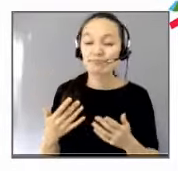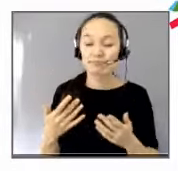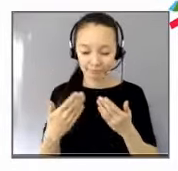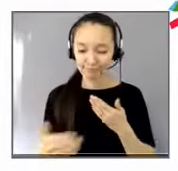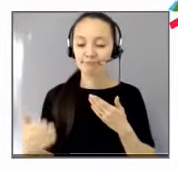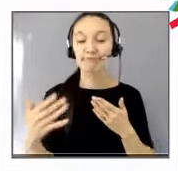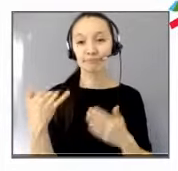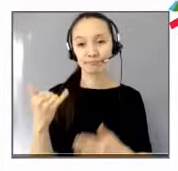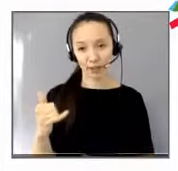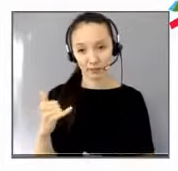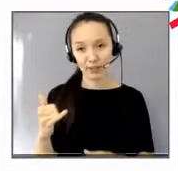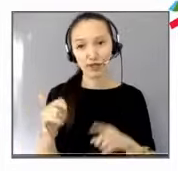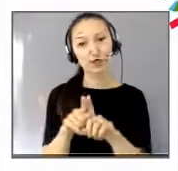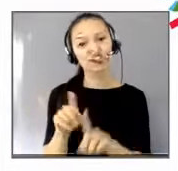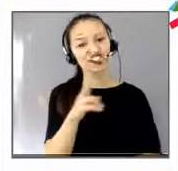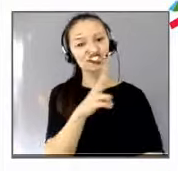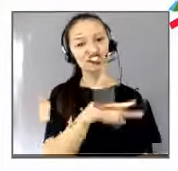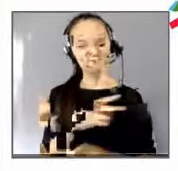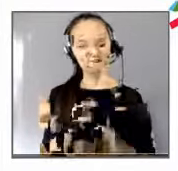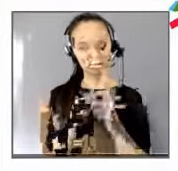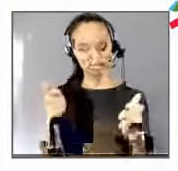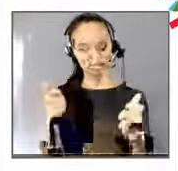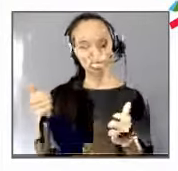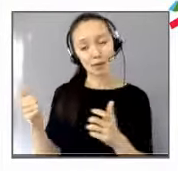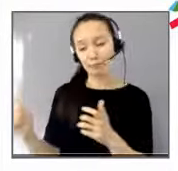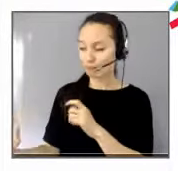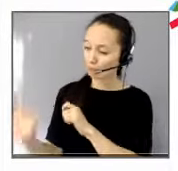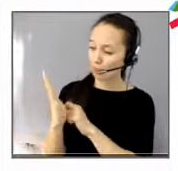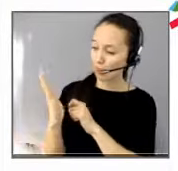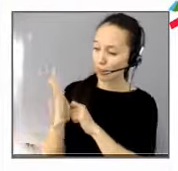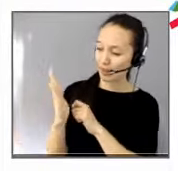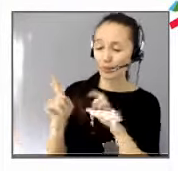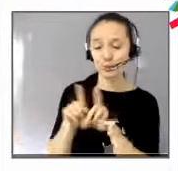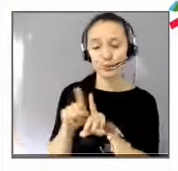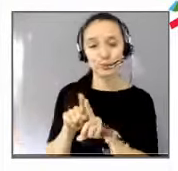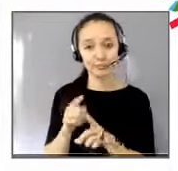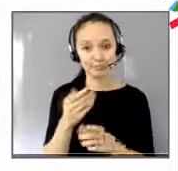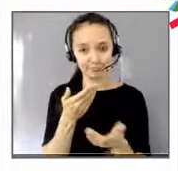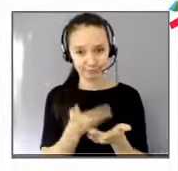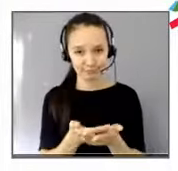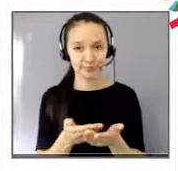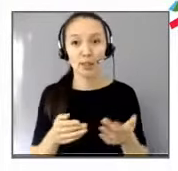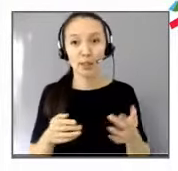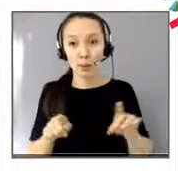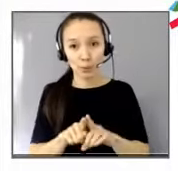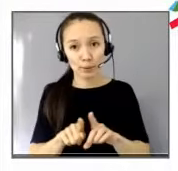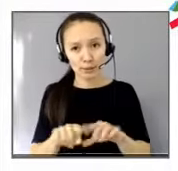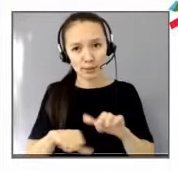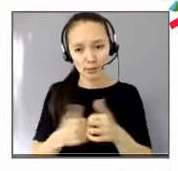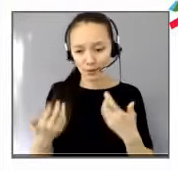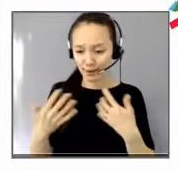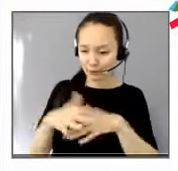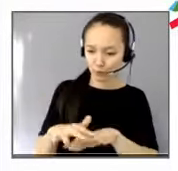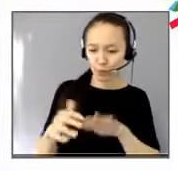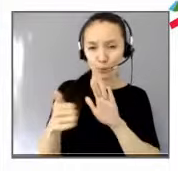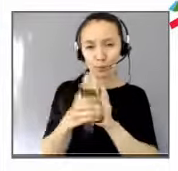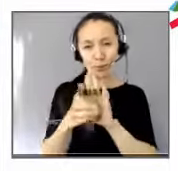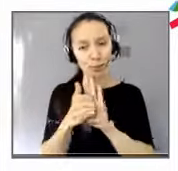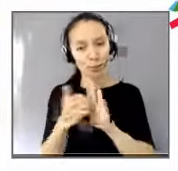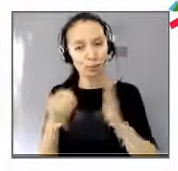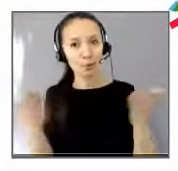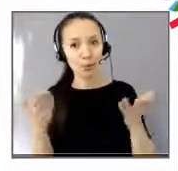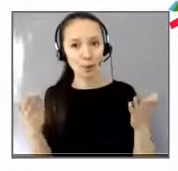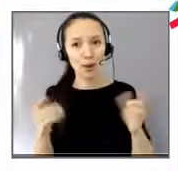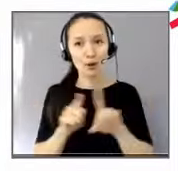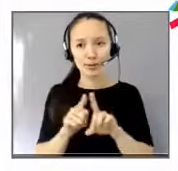chef d'entreprise en faire état et le rôle important qu'elle peut jouer en matière d'inclusion. Qu'est-ce que vous, à titre personnel, vous